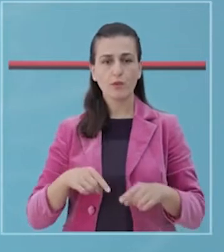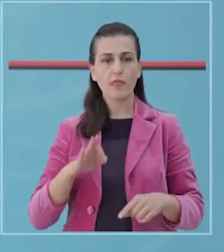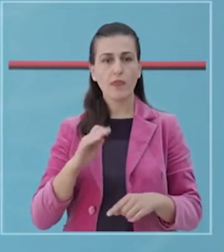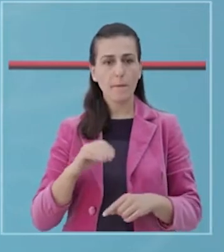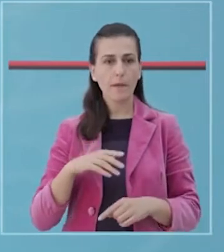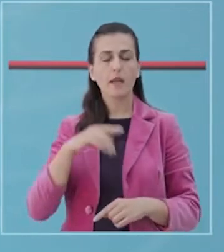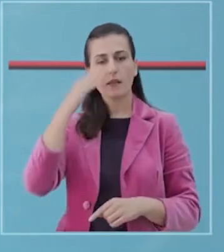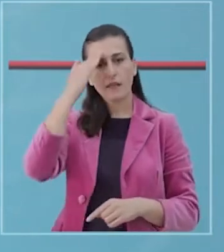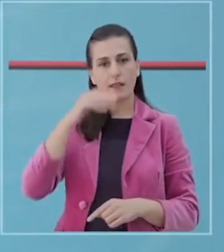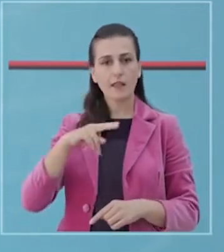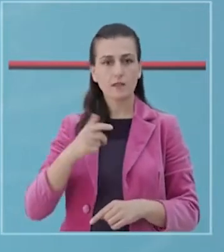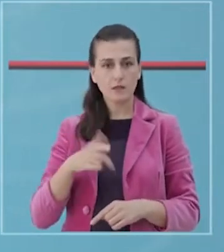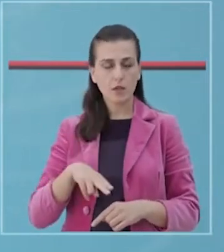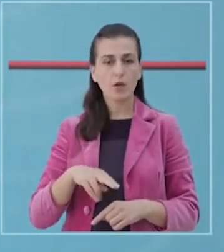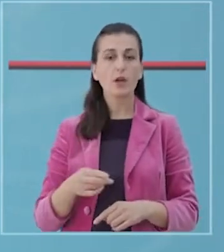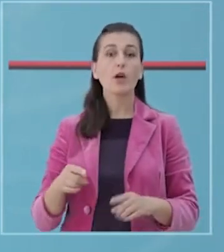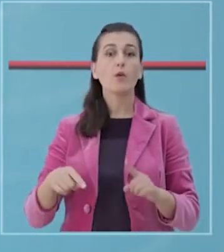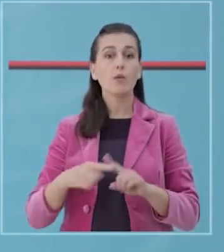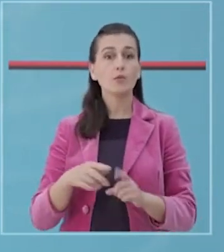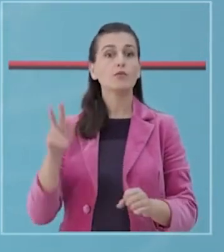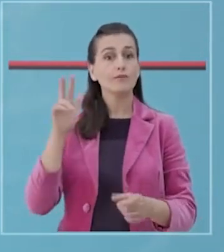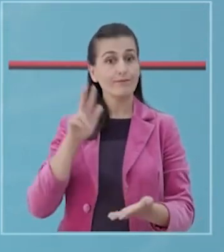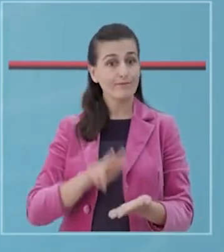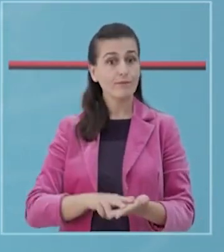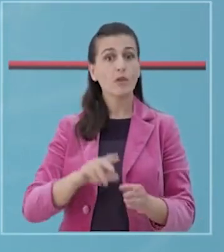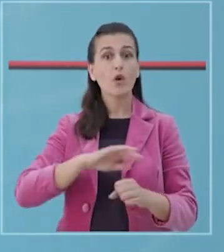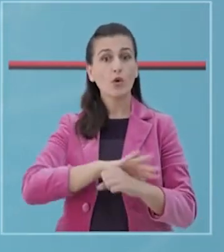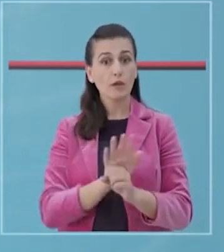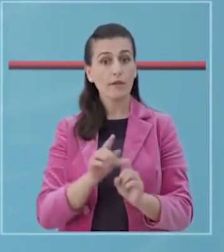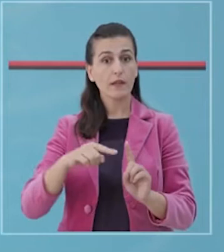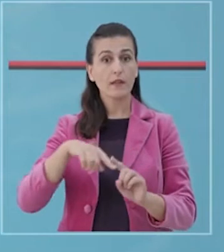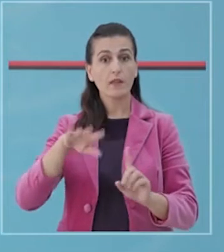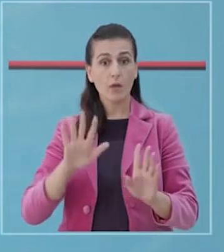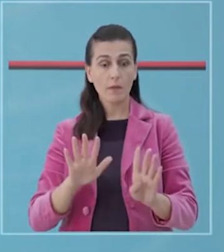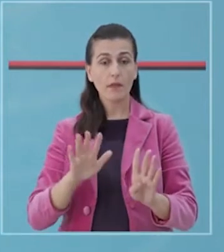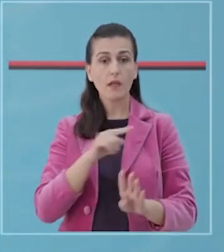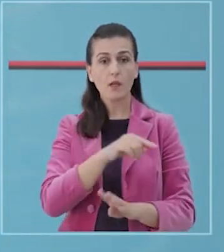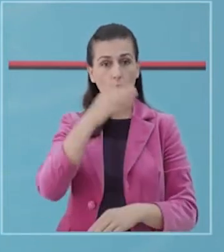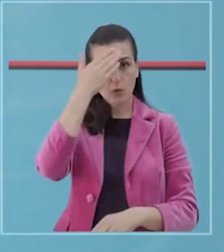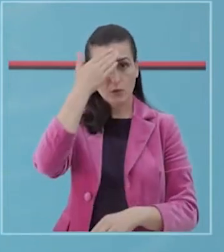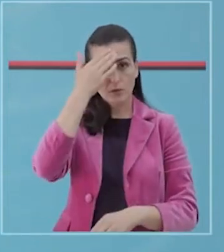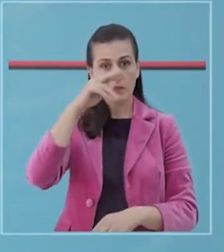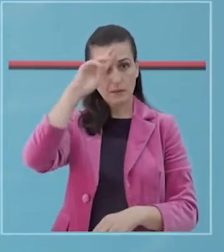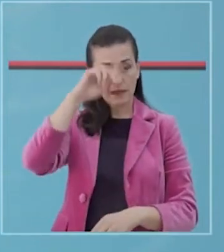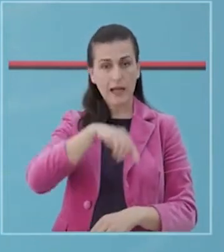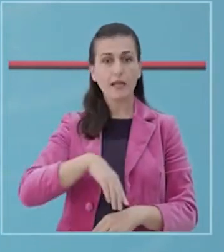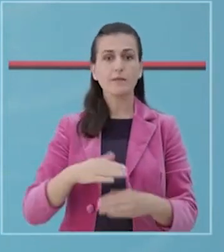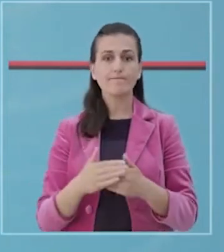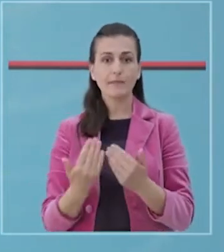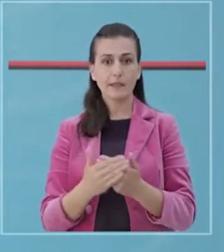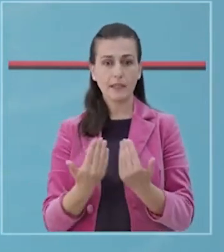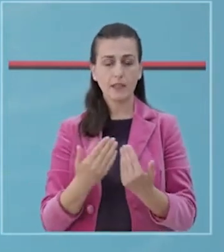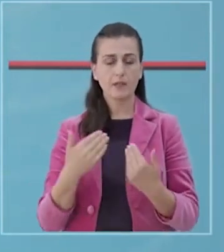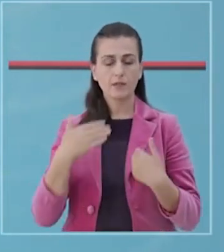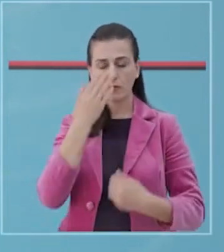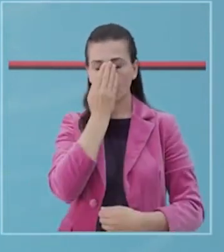diabeti, hipertensioni e konfirmuar me COVID-19, e shtruar në shërbimin infektiv për disa ditësh në gjëndje